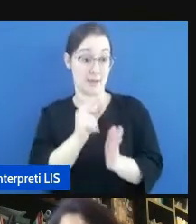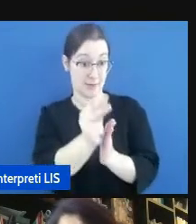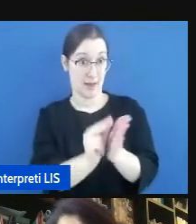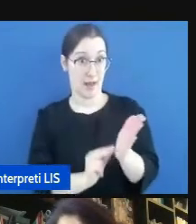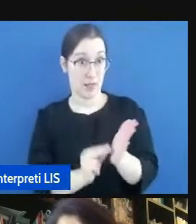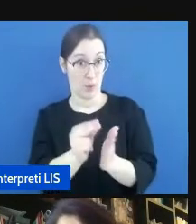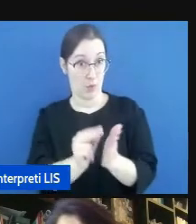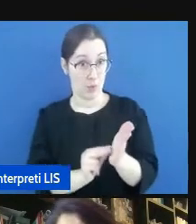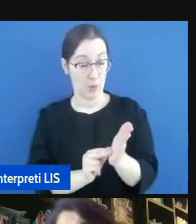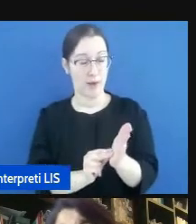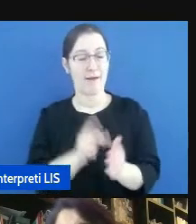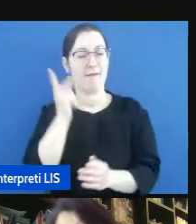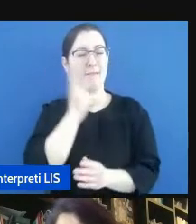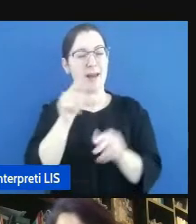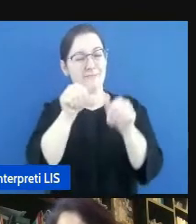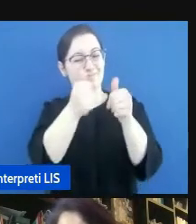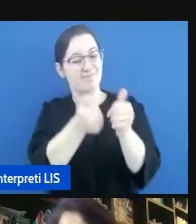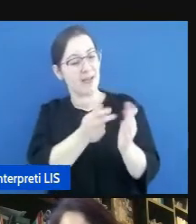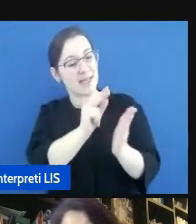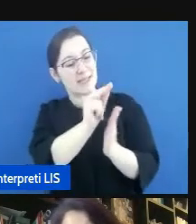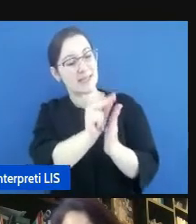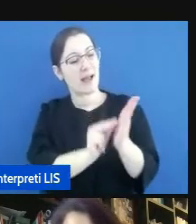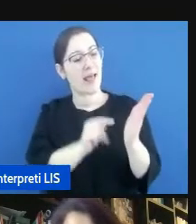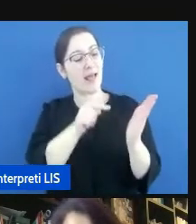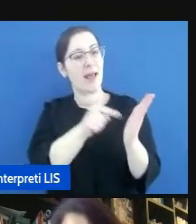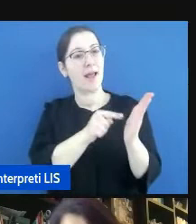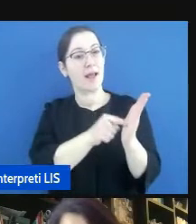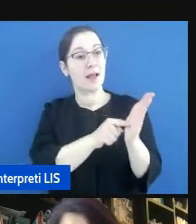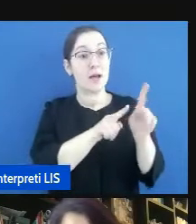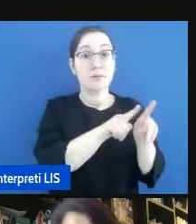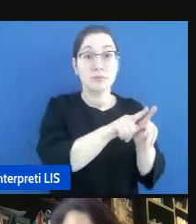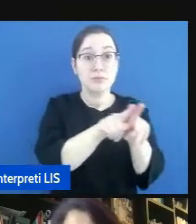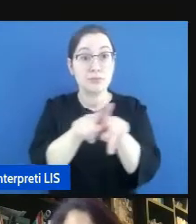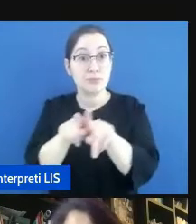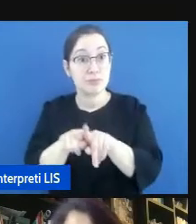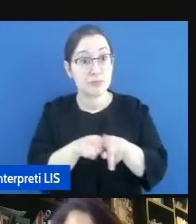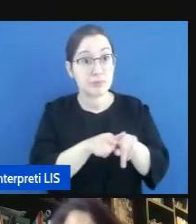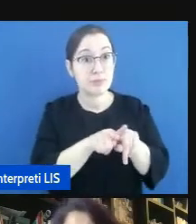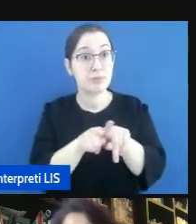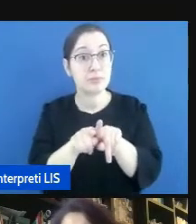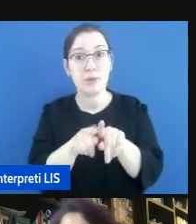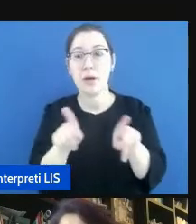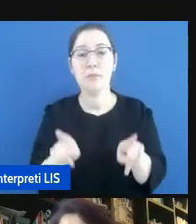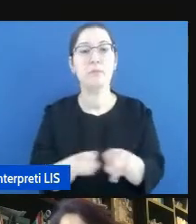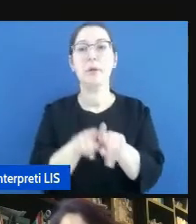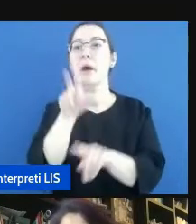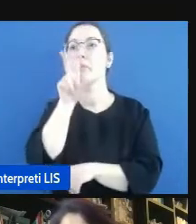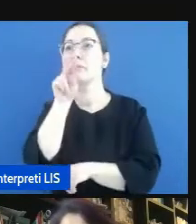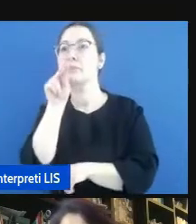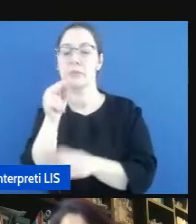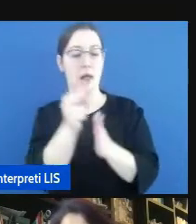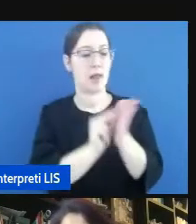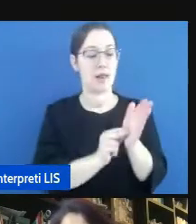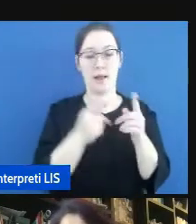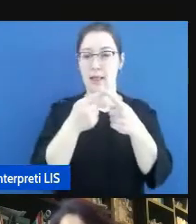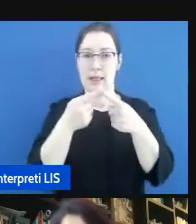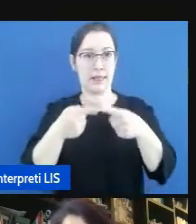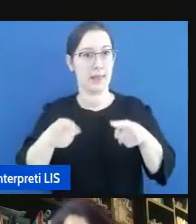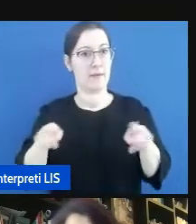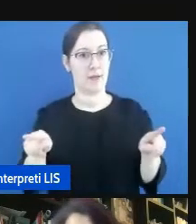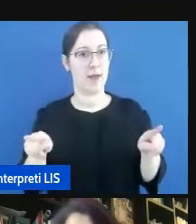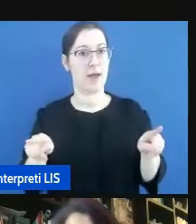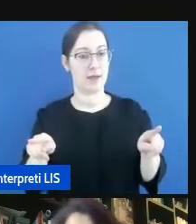forma scritta non è uguale, identica alla forma parlata. Lingua parlata e lingua scritta sono due